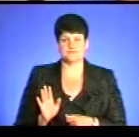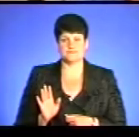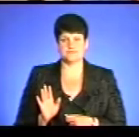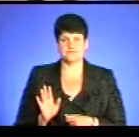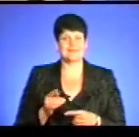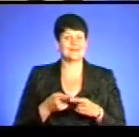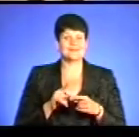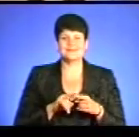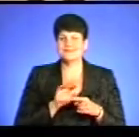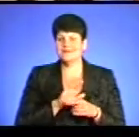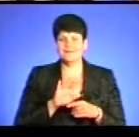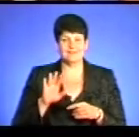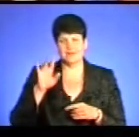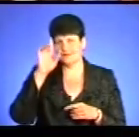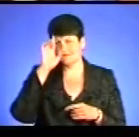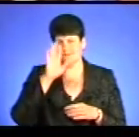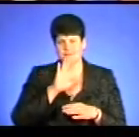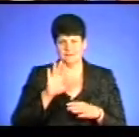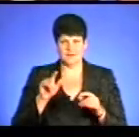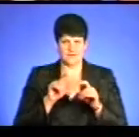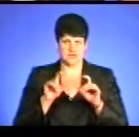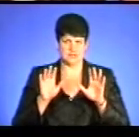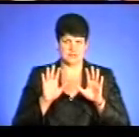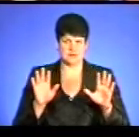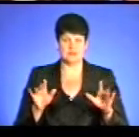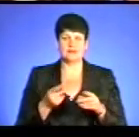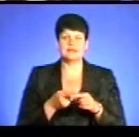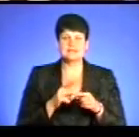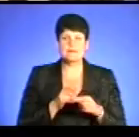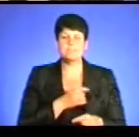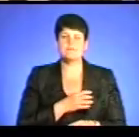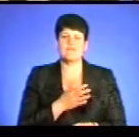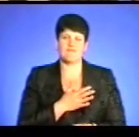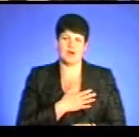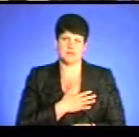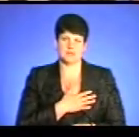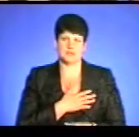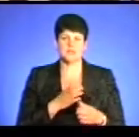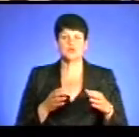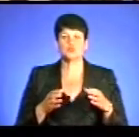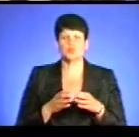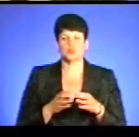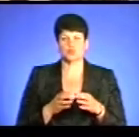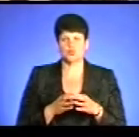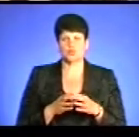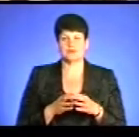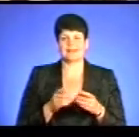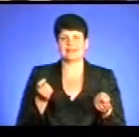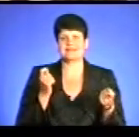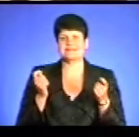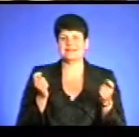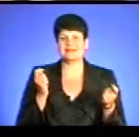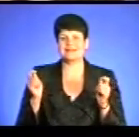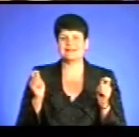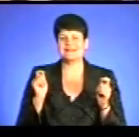все ж таки це не комунальний заклад, так? приватна структура, дискотека, і